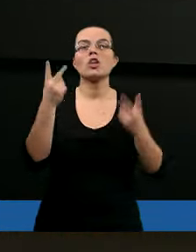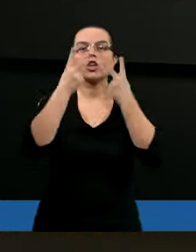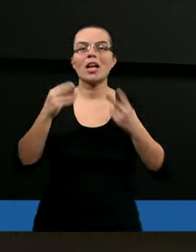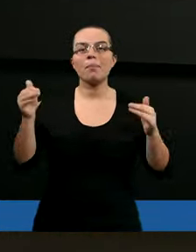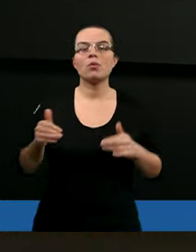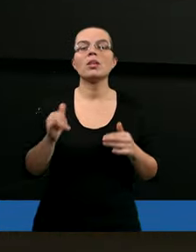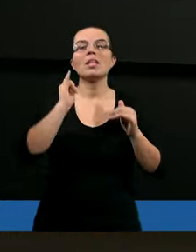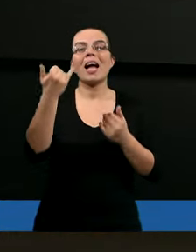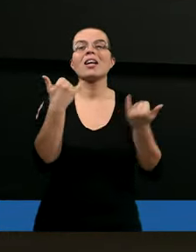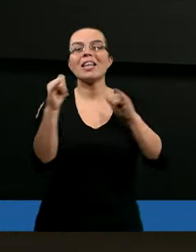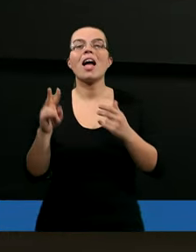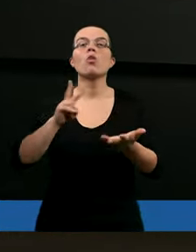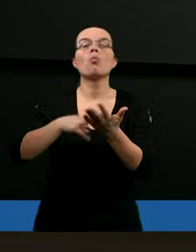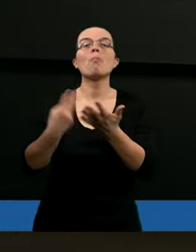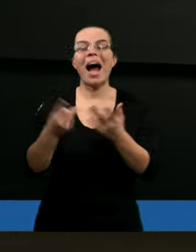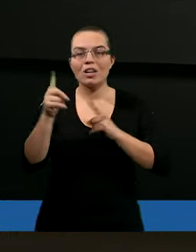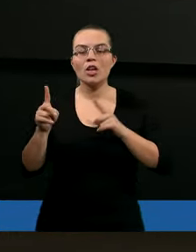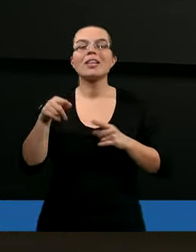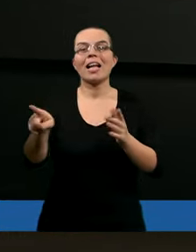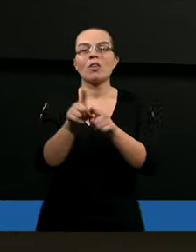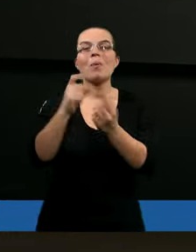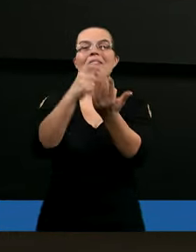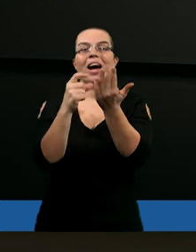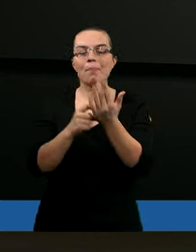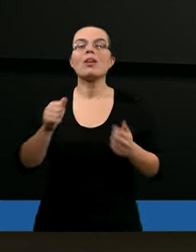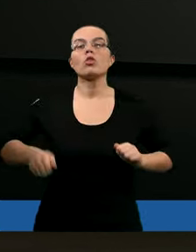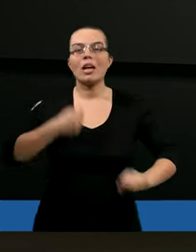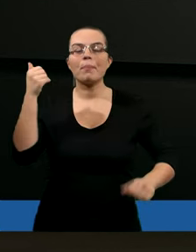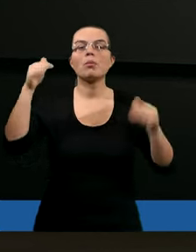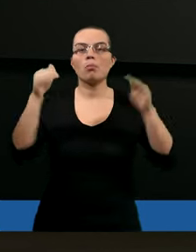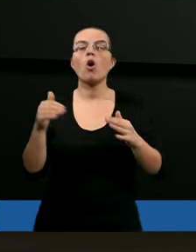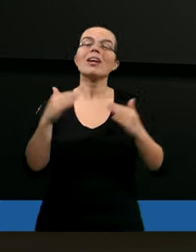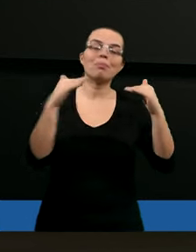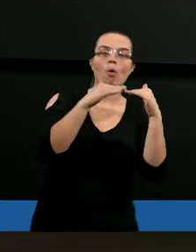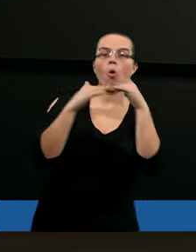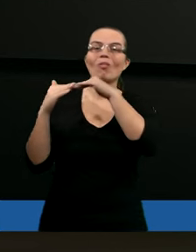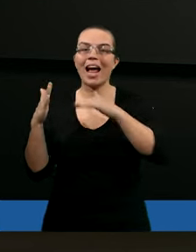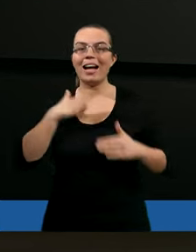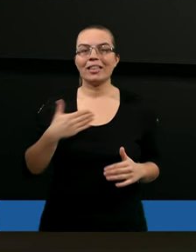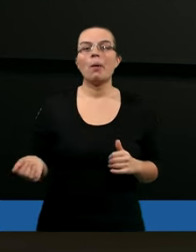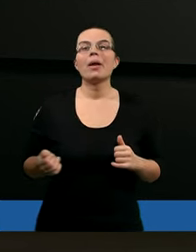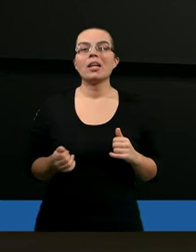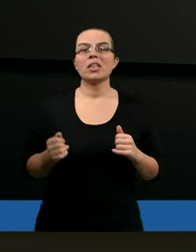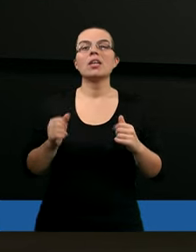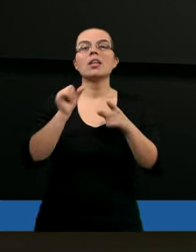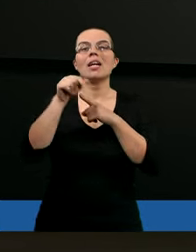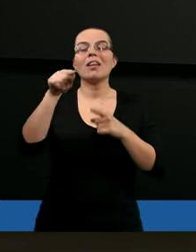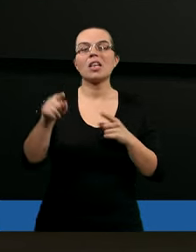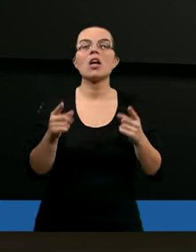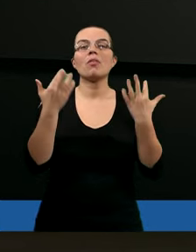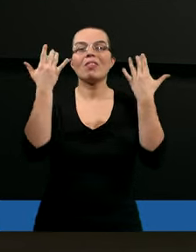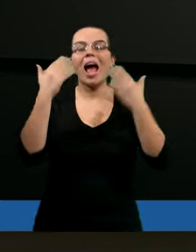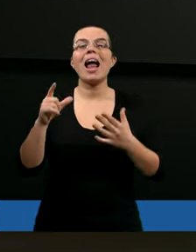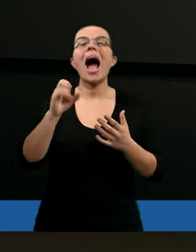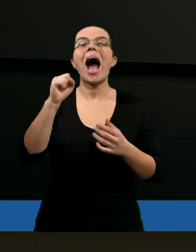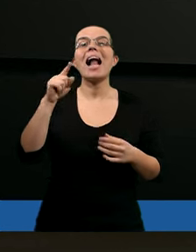jakieś inne tłumaczenie tego samego fragmentu, tak żebyśmy mieli porównanie? Jest właśnie, są dwie